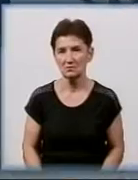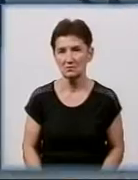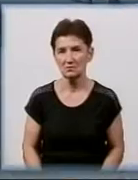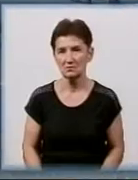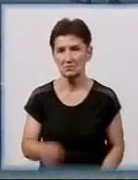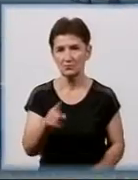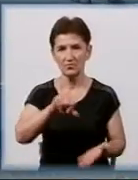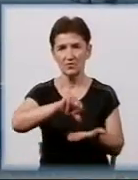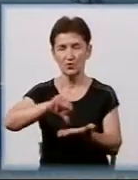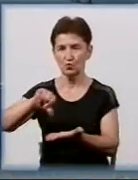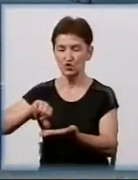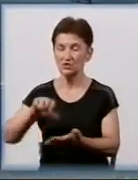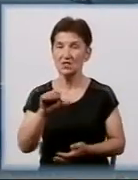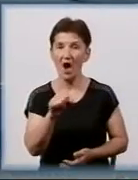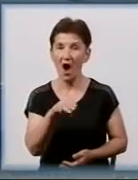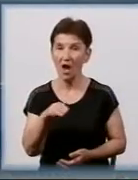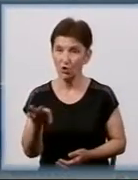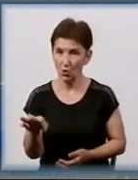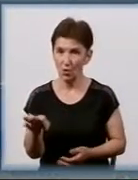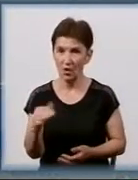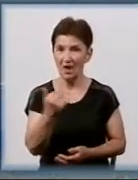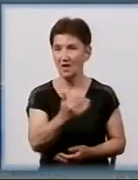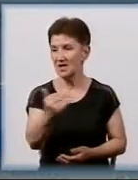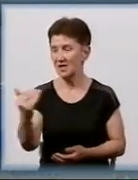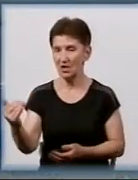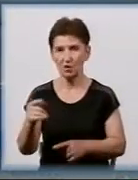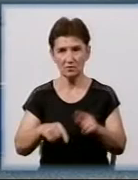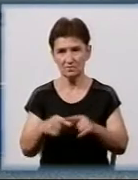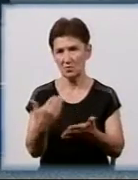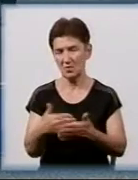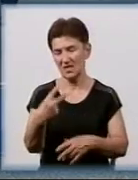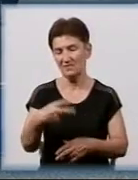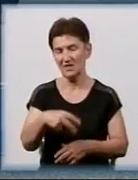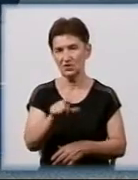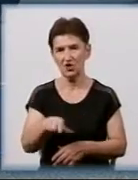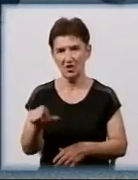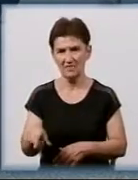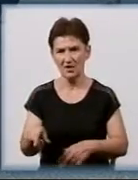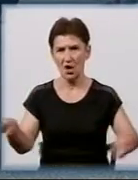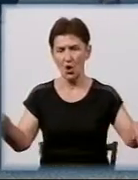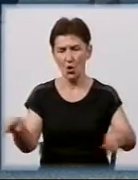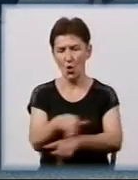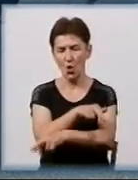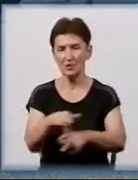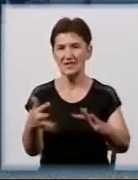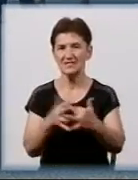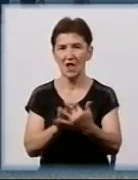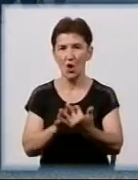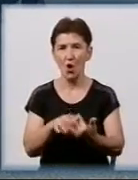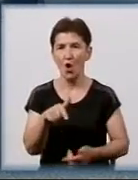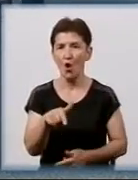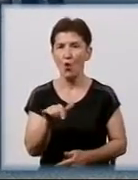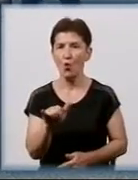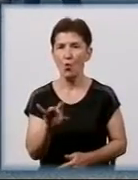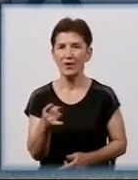Учасники АТО та їхні родичі, разом близько 20 людей, ходять пішохідним переходом у селі Гурівка Долинського